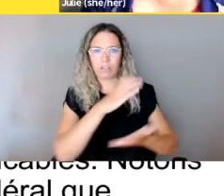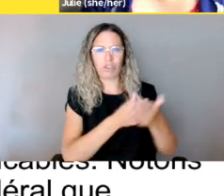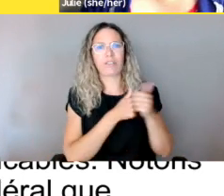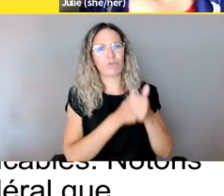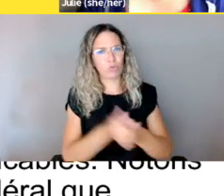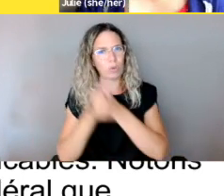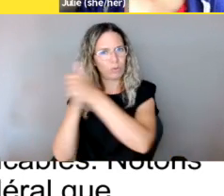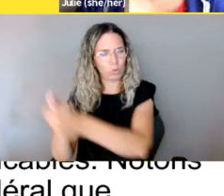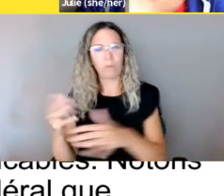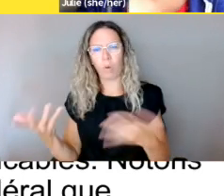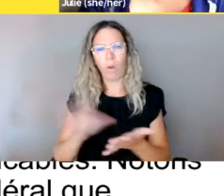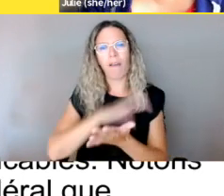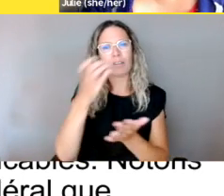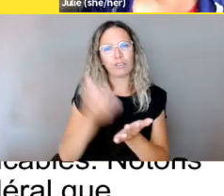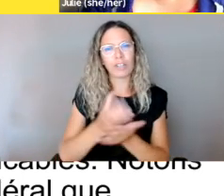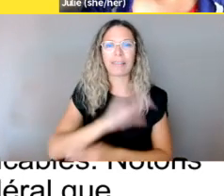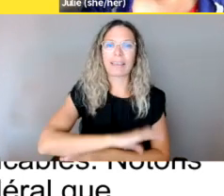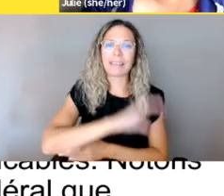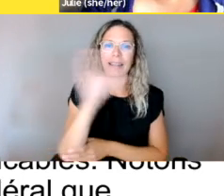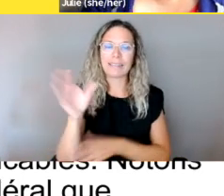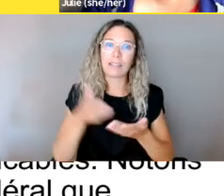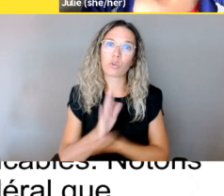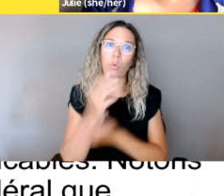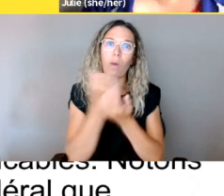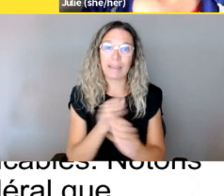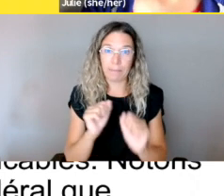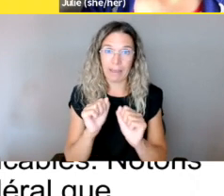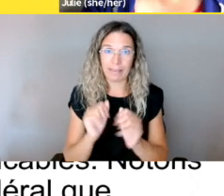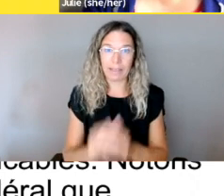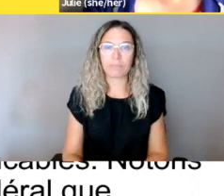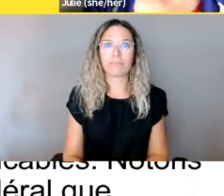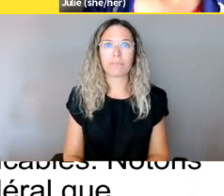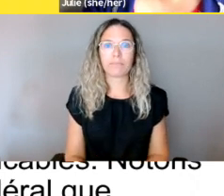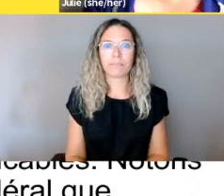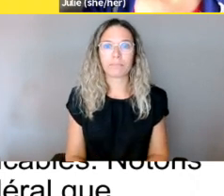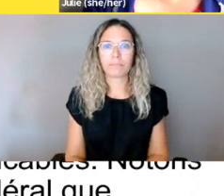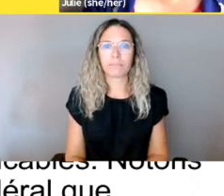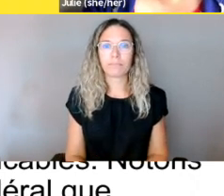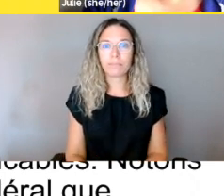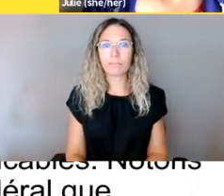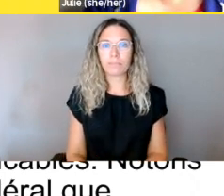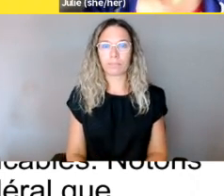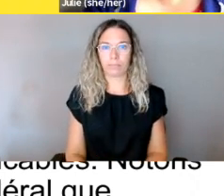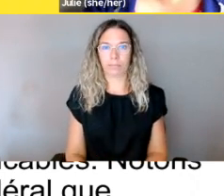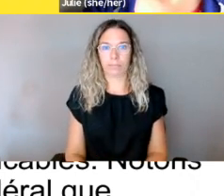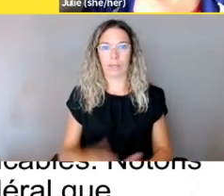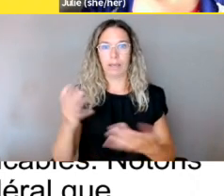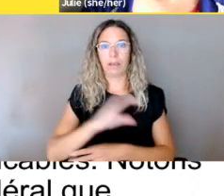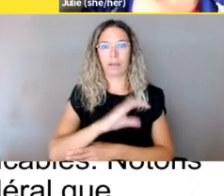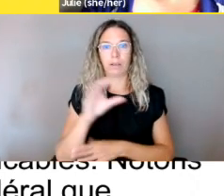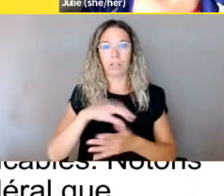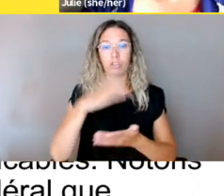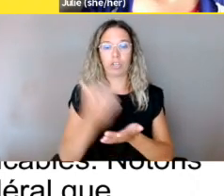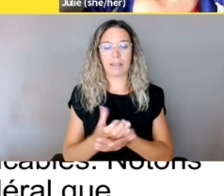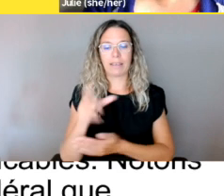Donc, la Charte canadienne des droits et libertés, et la Charte québécoise des